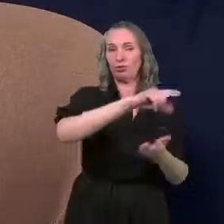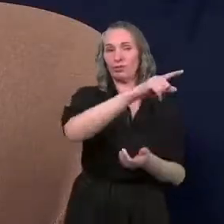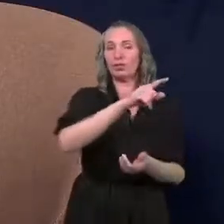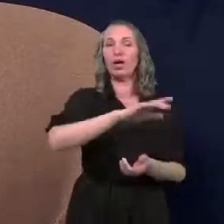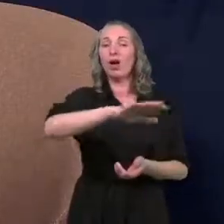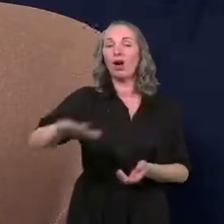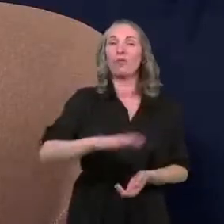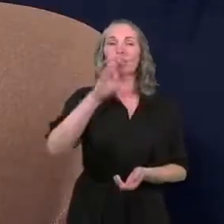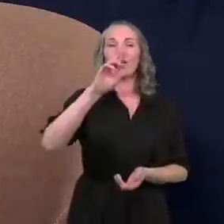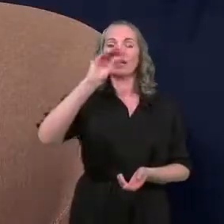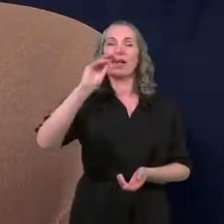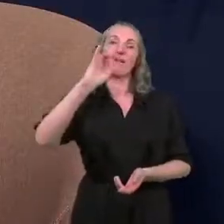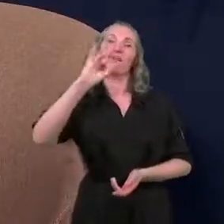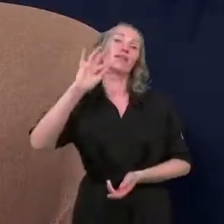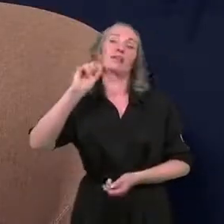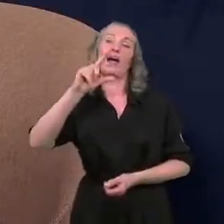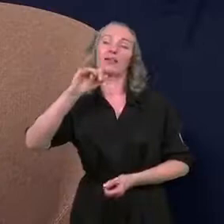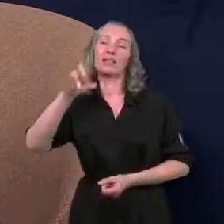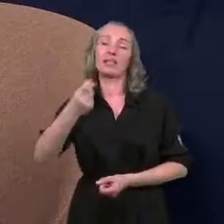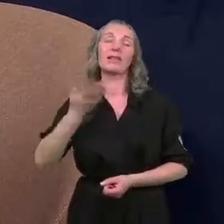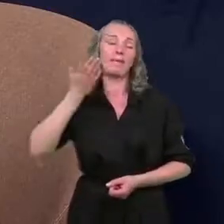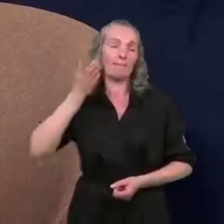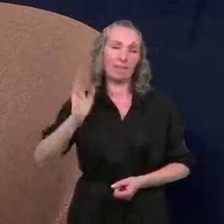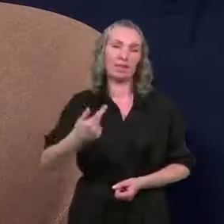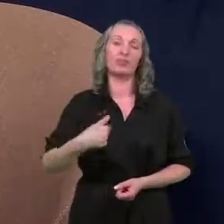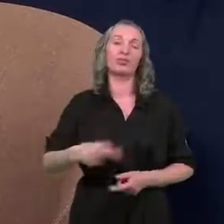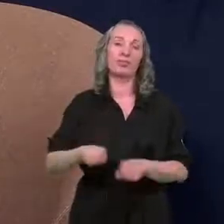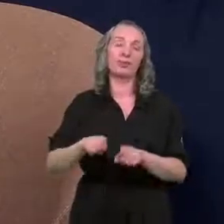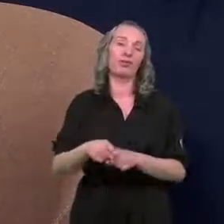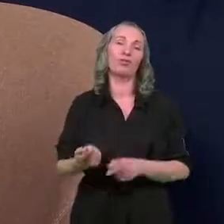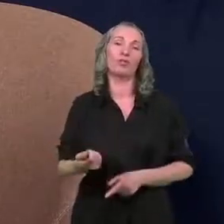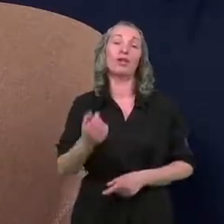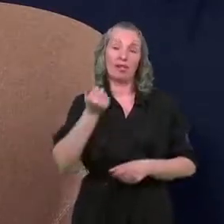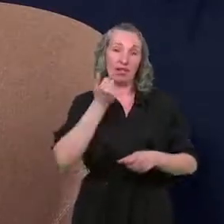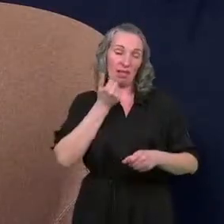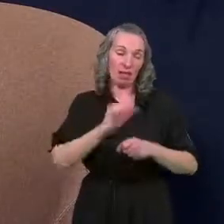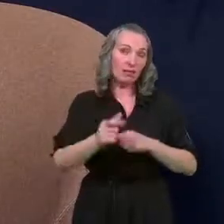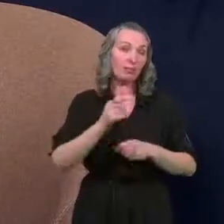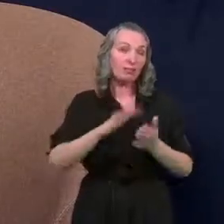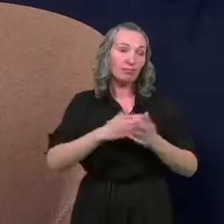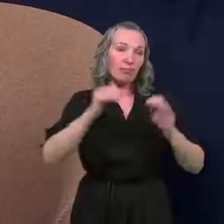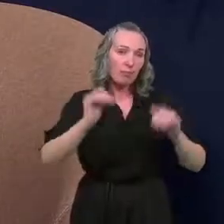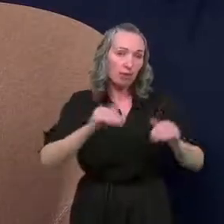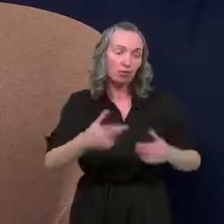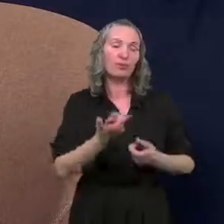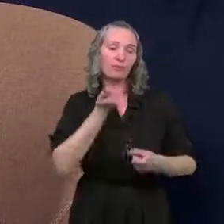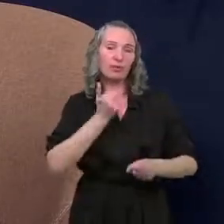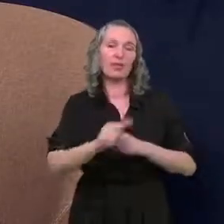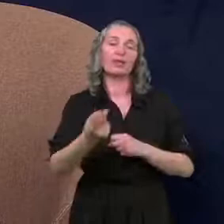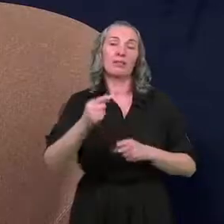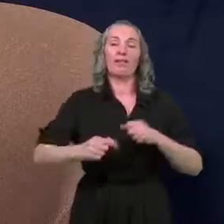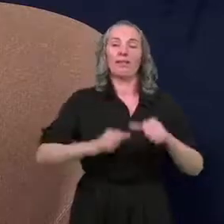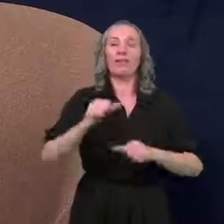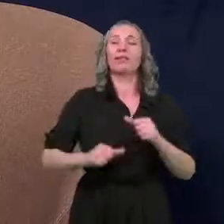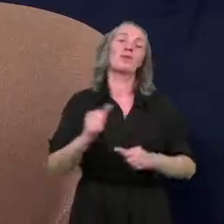czy w obszarze rewitalizacji. I oczywiście będziemy również, jeśli jest taka możliwość, jeśli zaistnieje taka możliwość, jeszcze